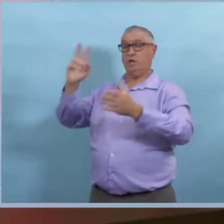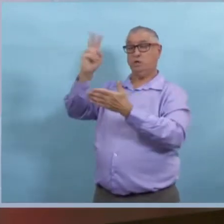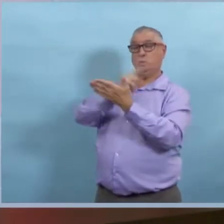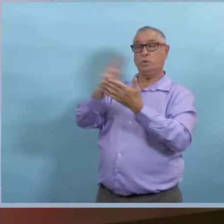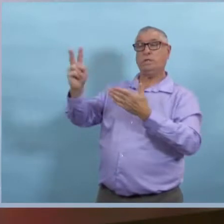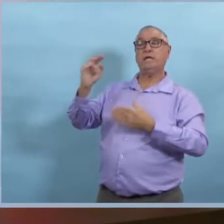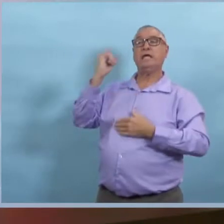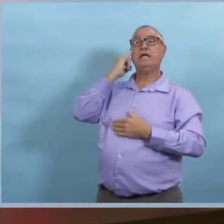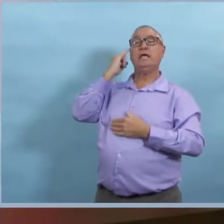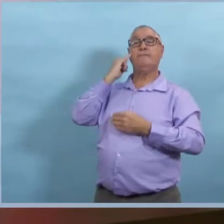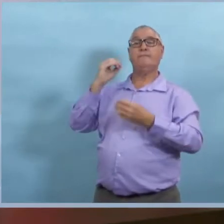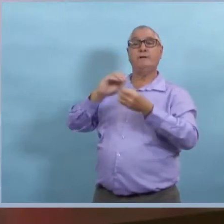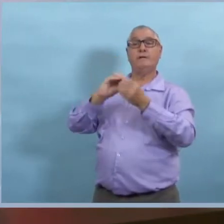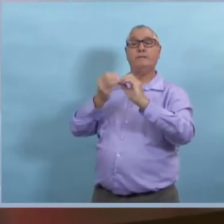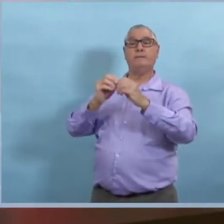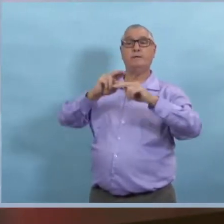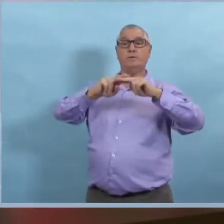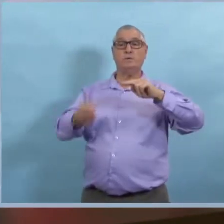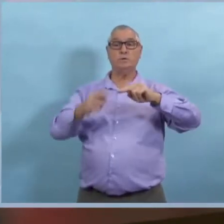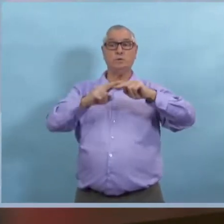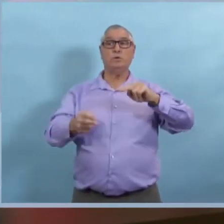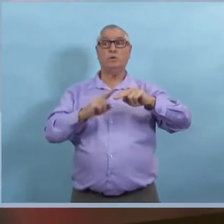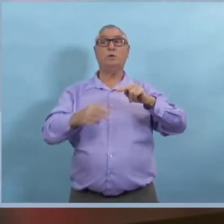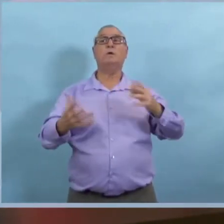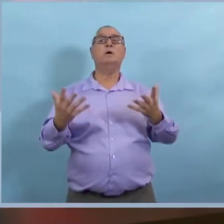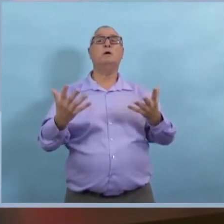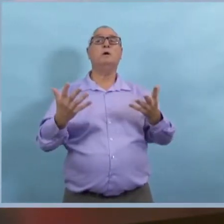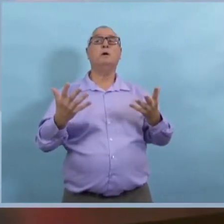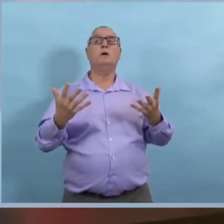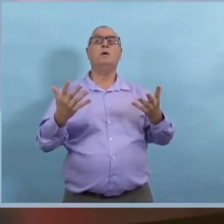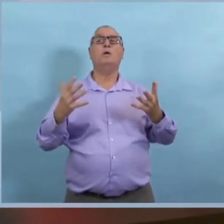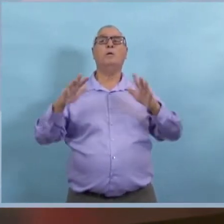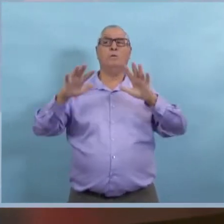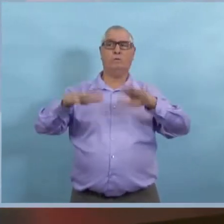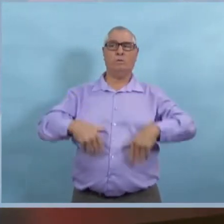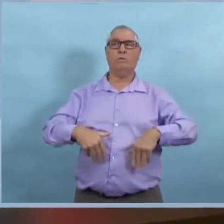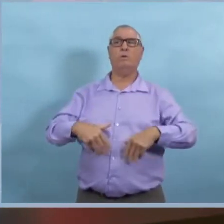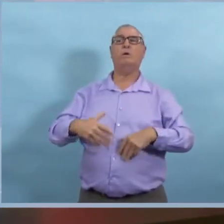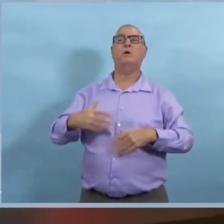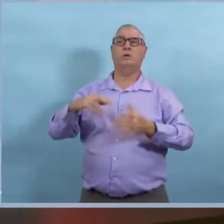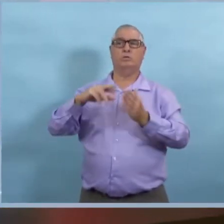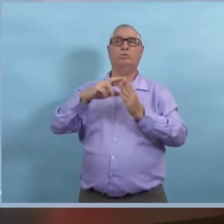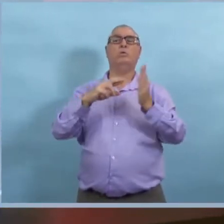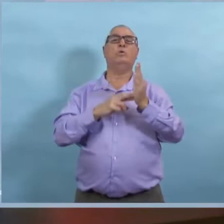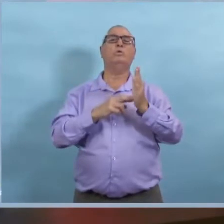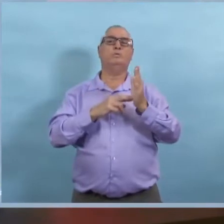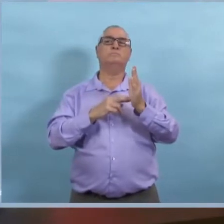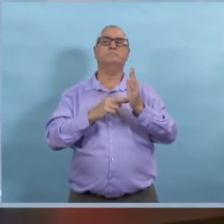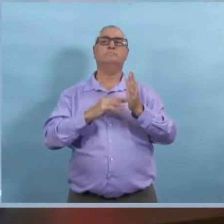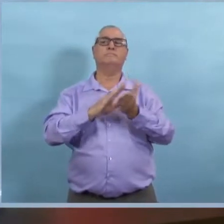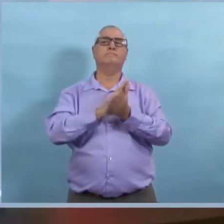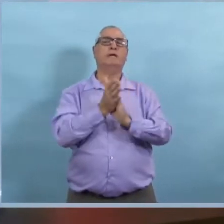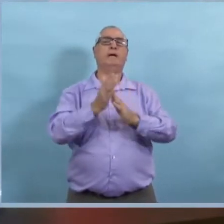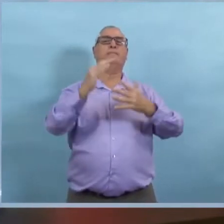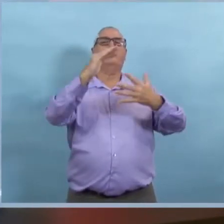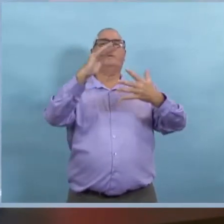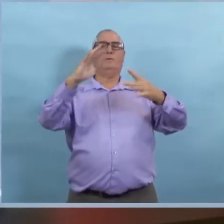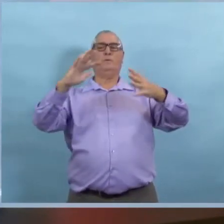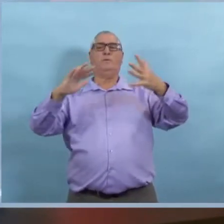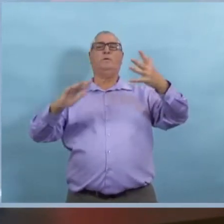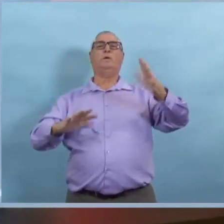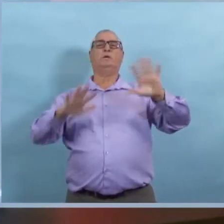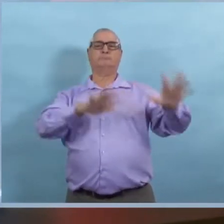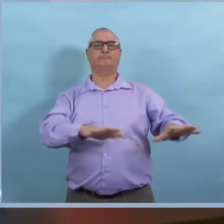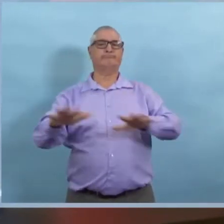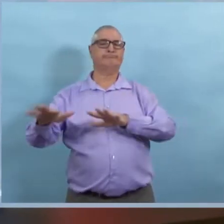Qu'est-ce que ça prendrait pour que cette période de deux semaines ne soit pas prolongée ? Il y a certainement plusieurs facteurs à considérer. Alors, le nombre